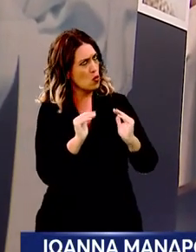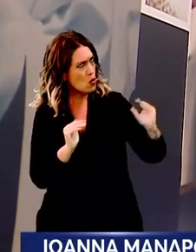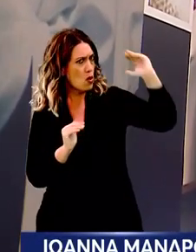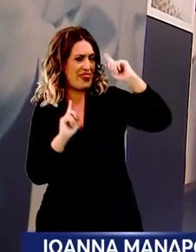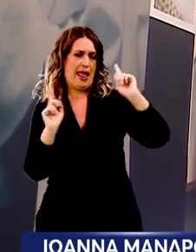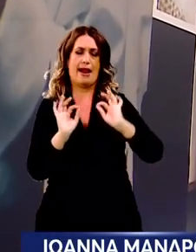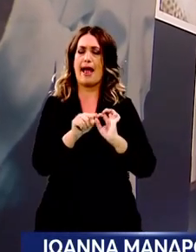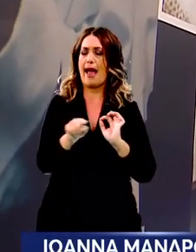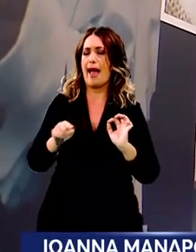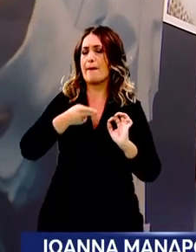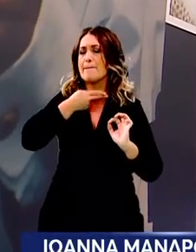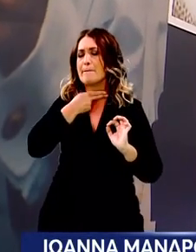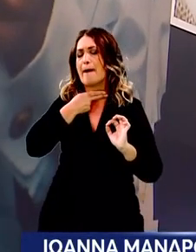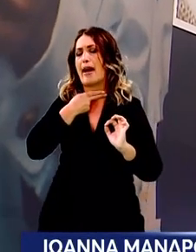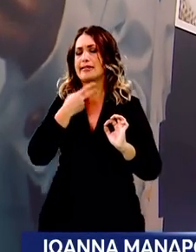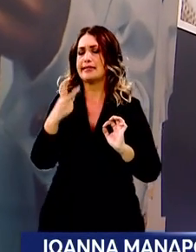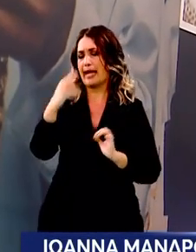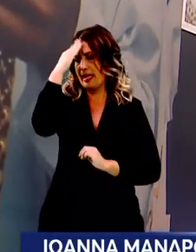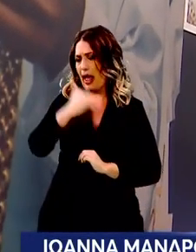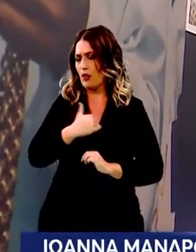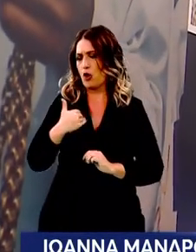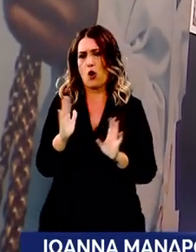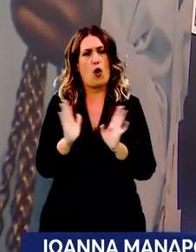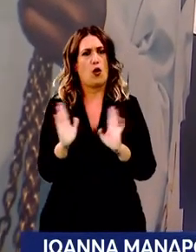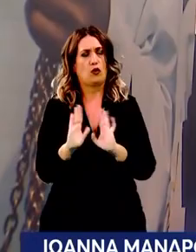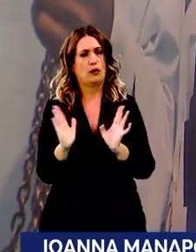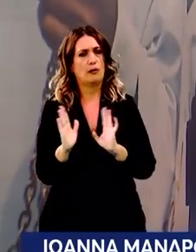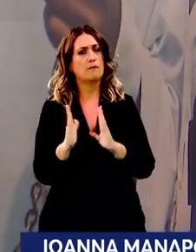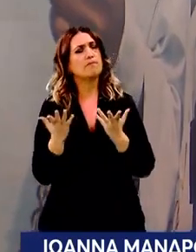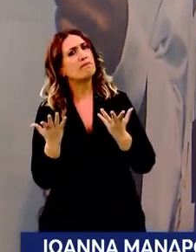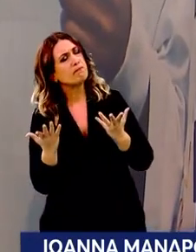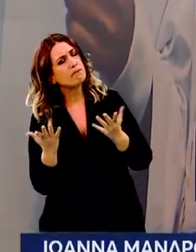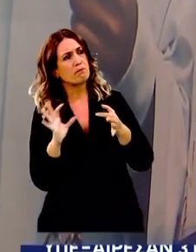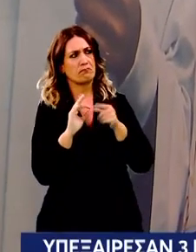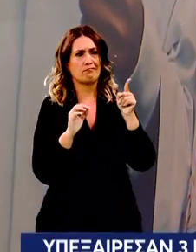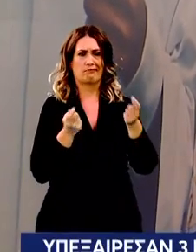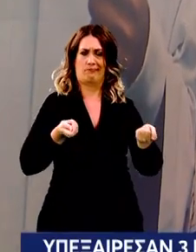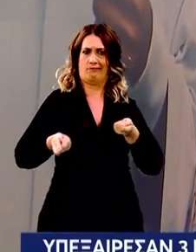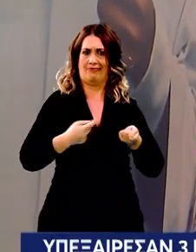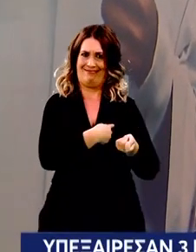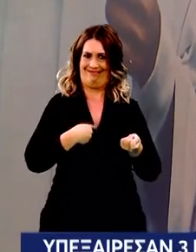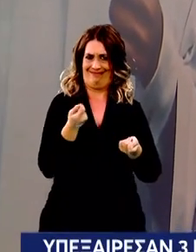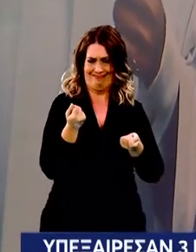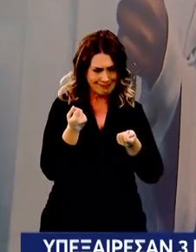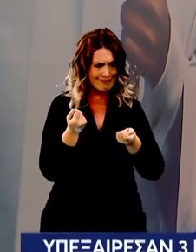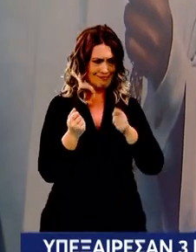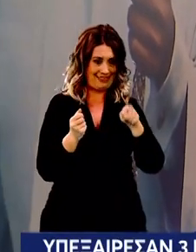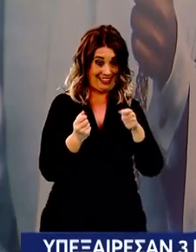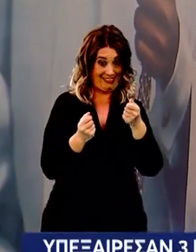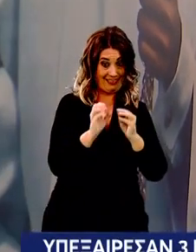ιερείς δηλαδή που έχουν κάποια θέση και κάποια σχέση με τα οικονομικά σε λογαριασμούς